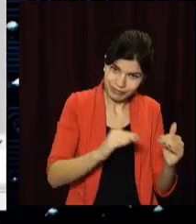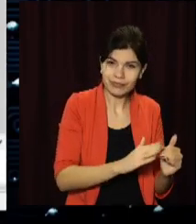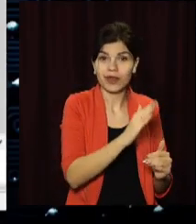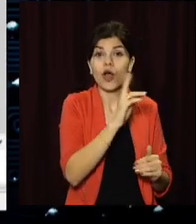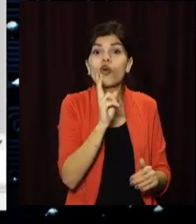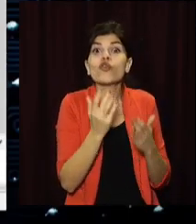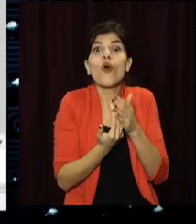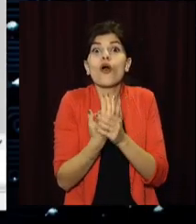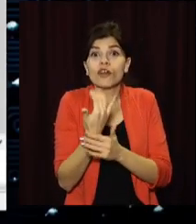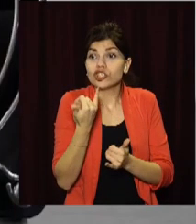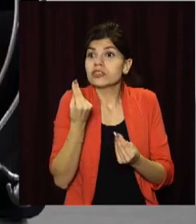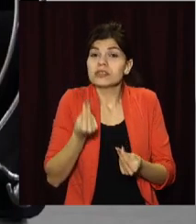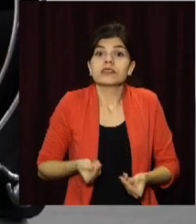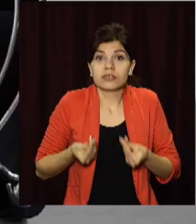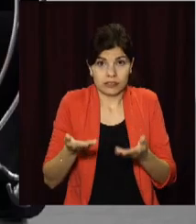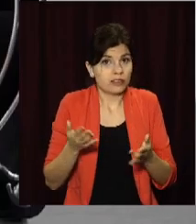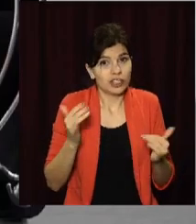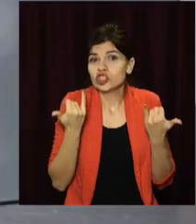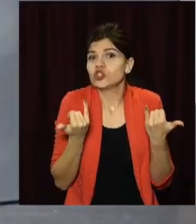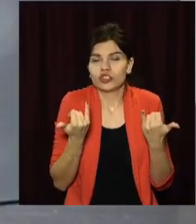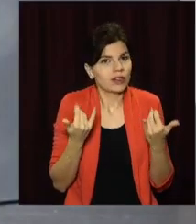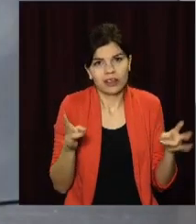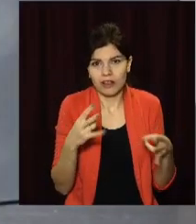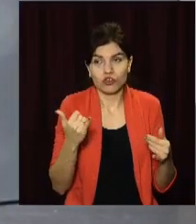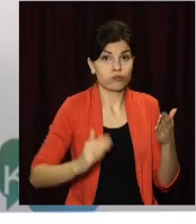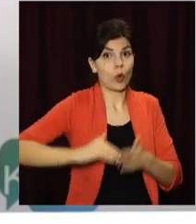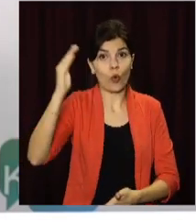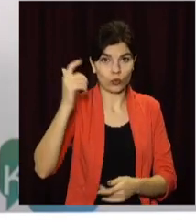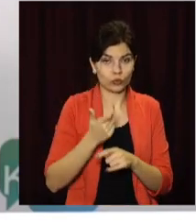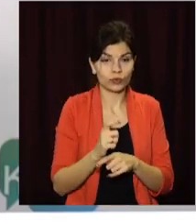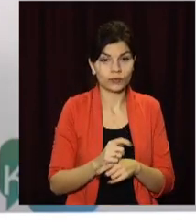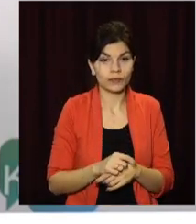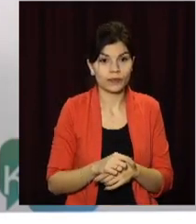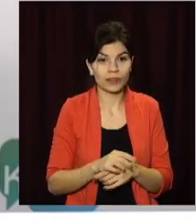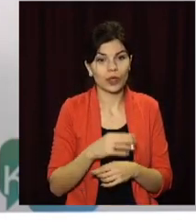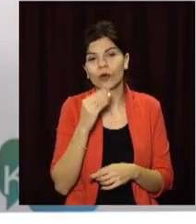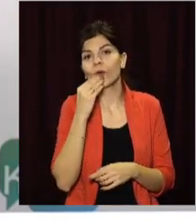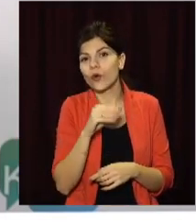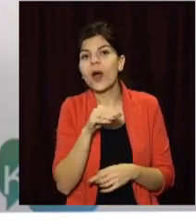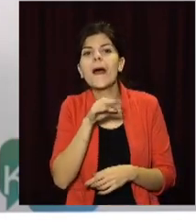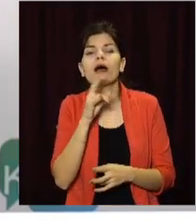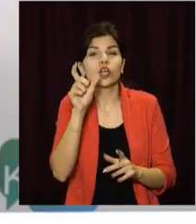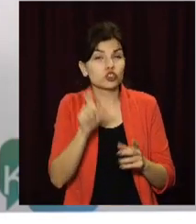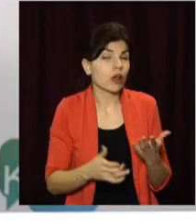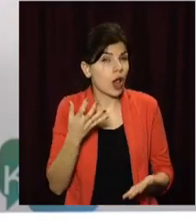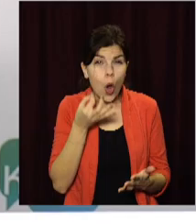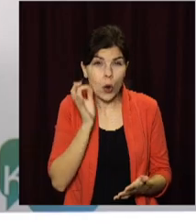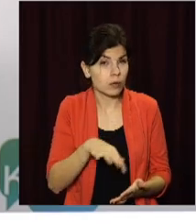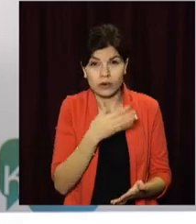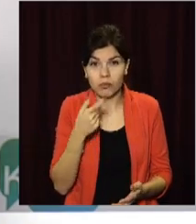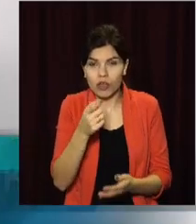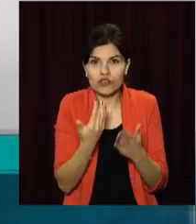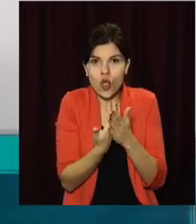новачків – вкладатися у цю валюту нині не варто. Лучше вообще не професіоналом туда не лезть. Особенно, якщо ви